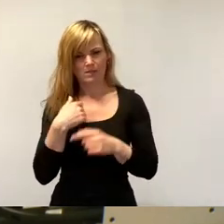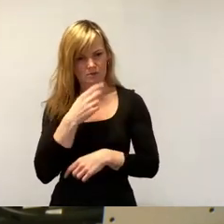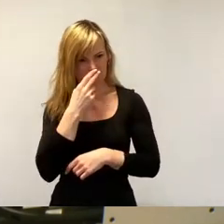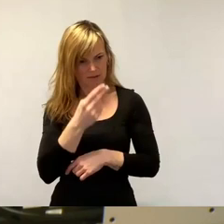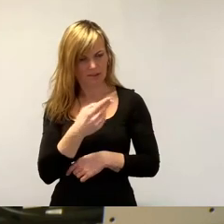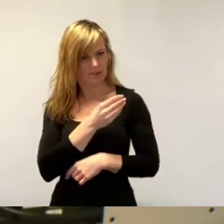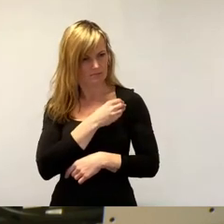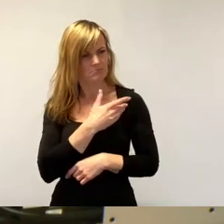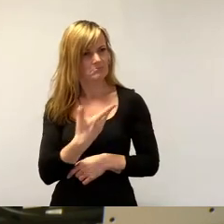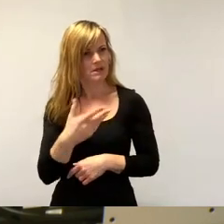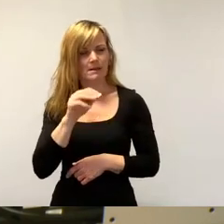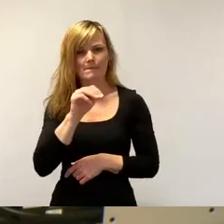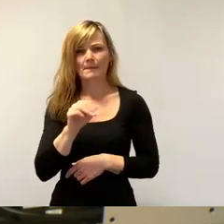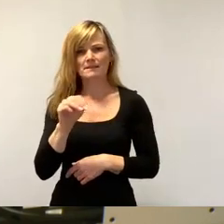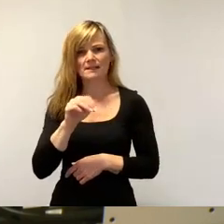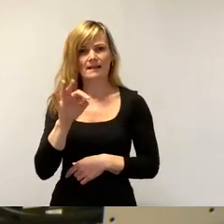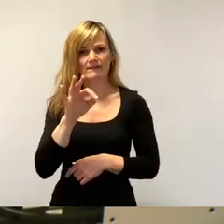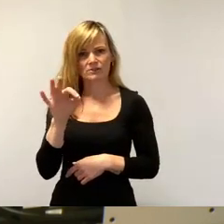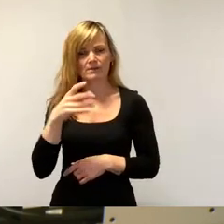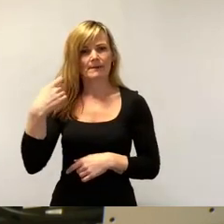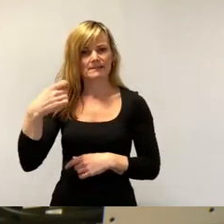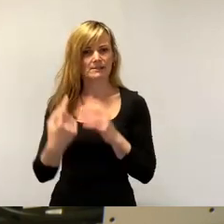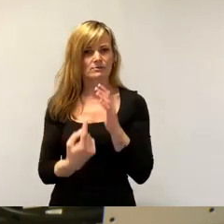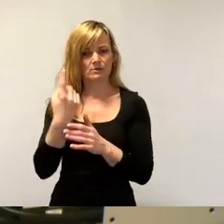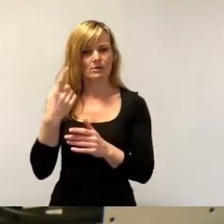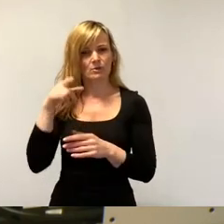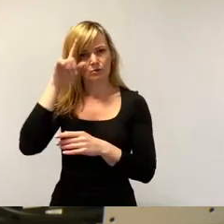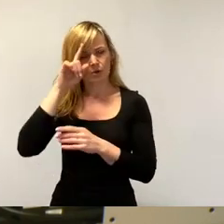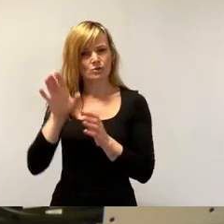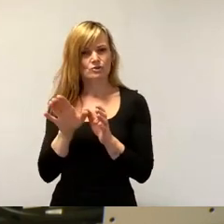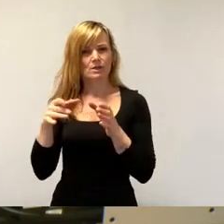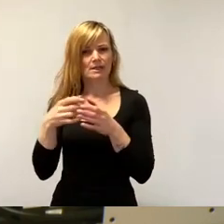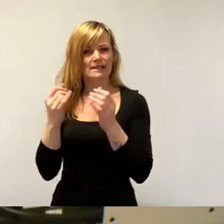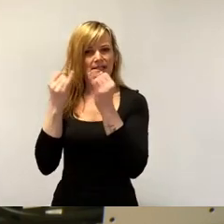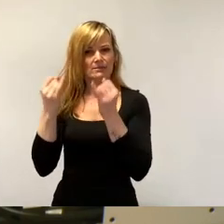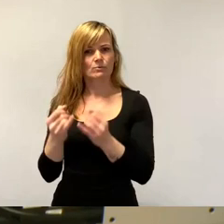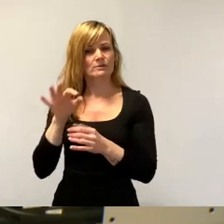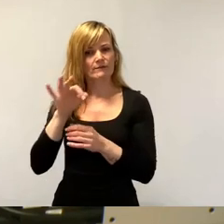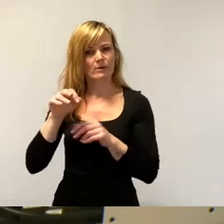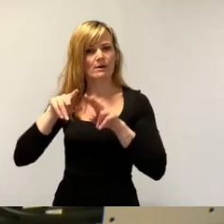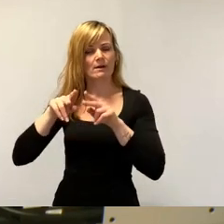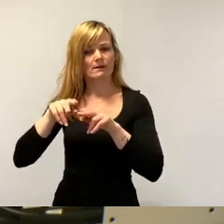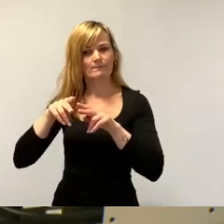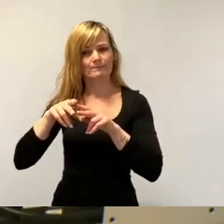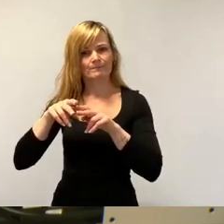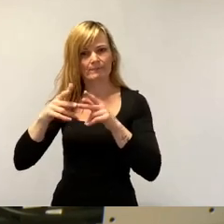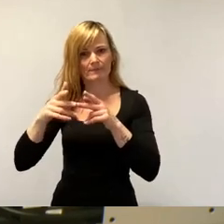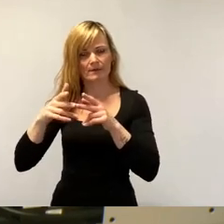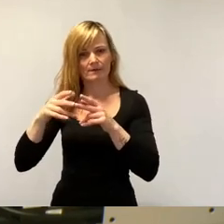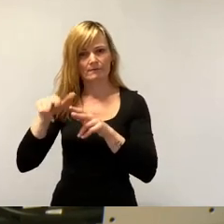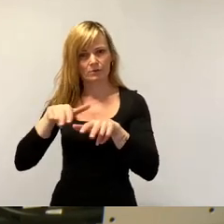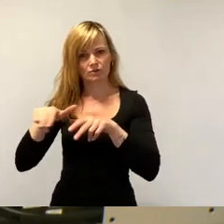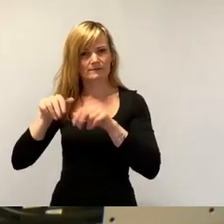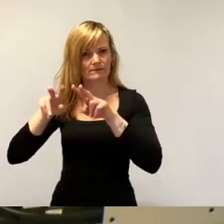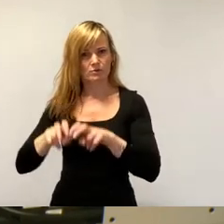Marcel Fratscher, der Präsident des Deutschen Instituts für Wirtschaftsforschung, im Zusammenhang mit der Ansiedlung davon sprach, die Schuldenbremse zu